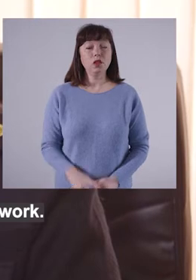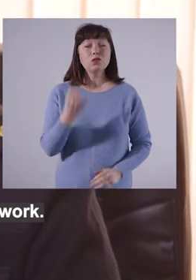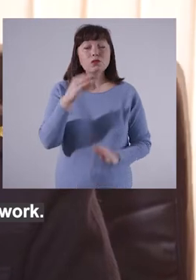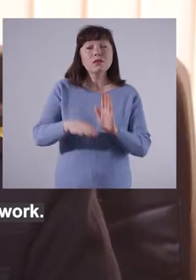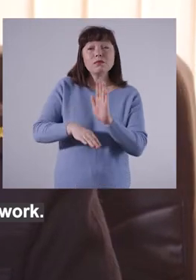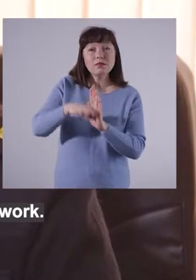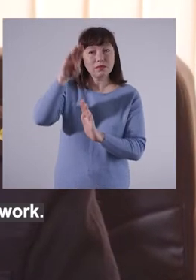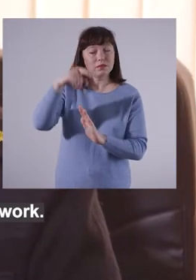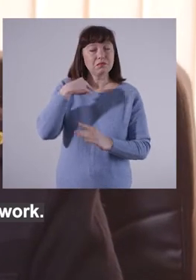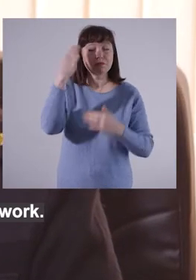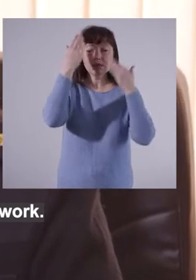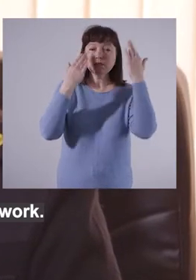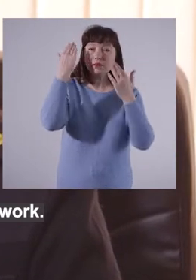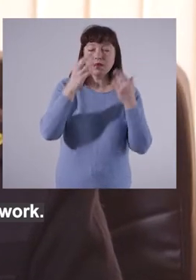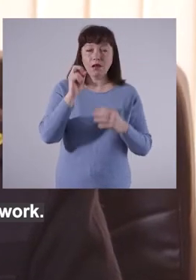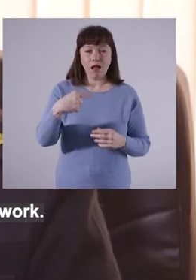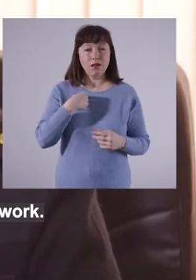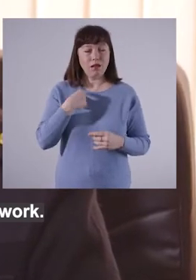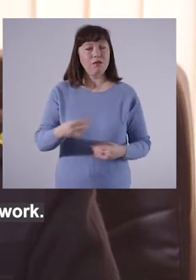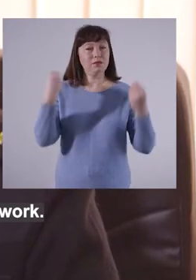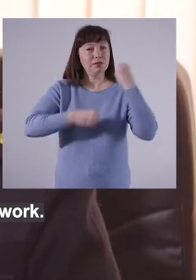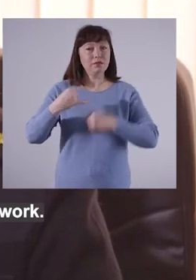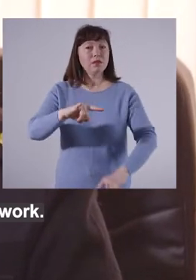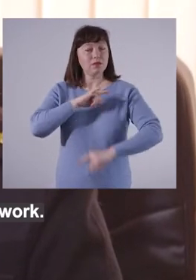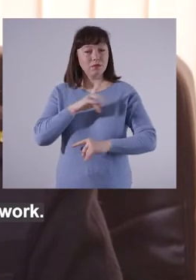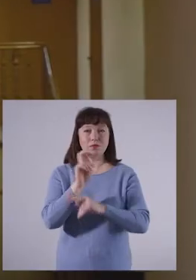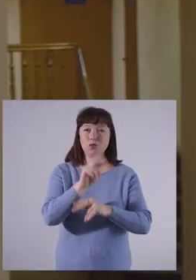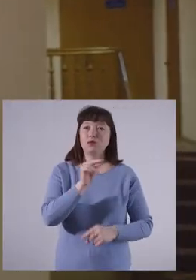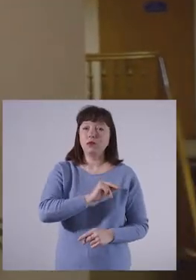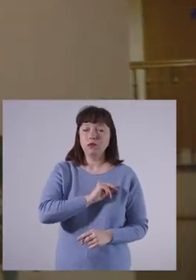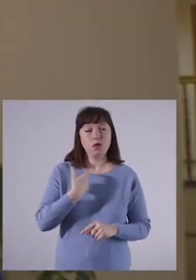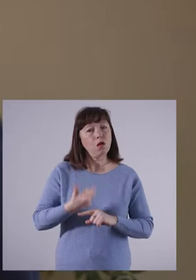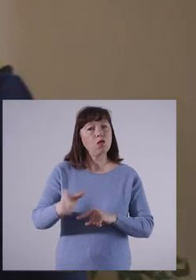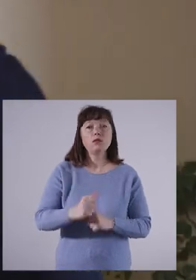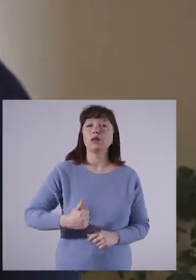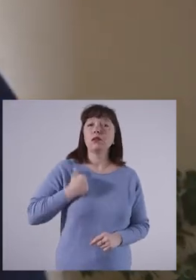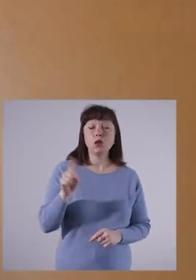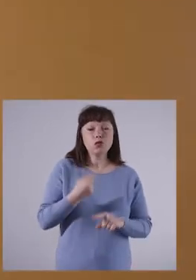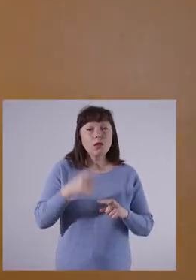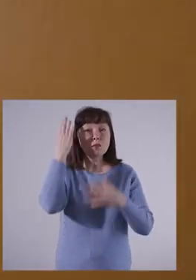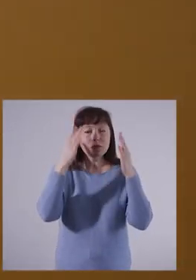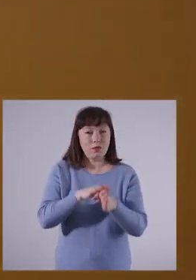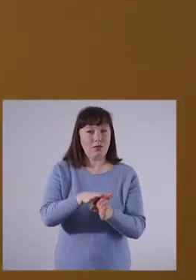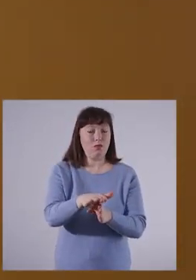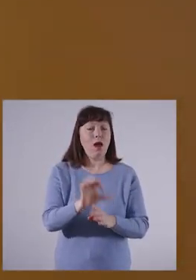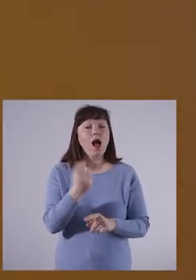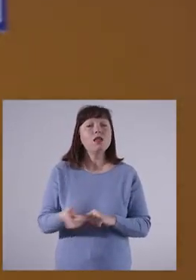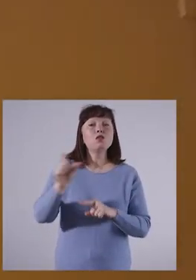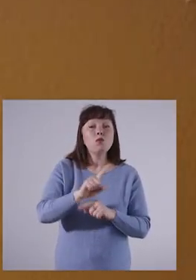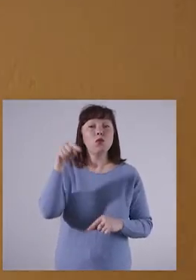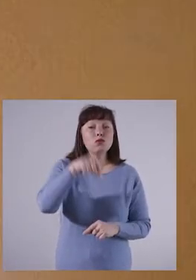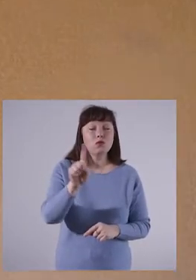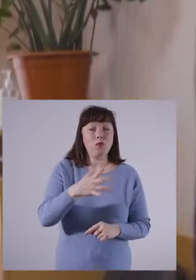Încă de mic copil îmi imaginam cum îmi pun uniforma și vin la serviciu. Sunt foarte mândră că acest vis a realizat. Mai ales